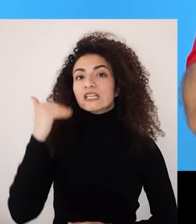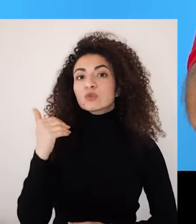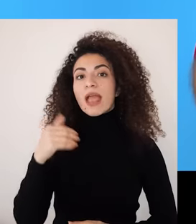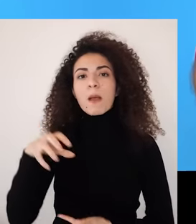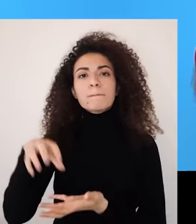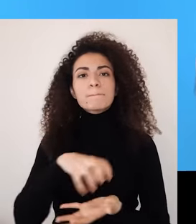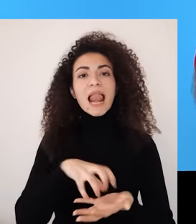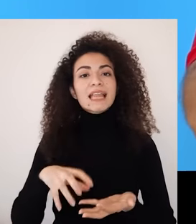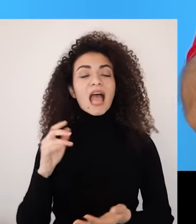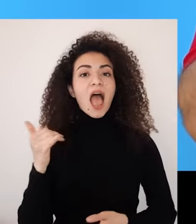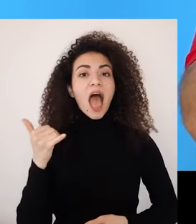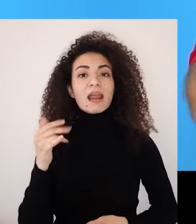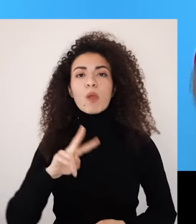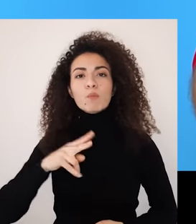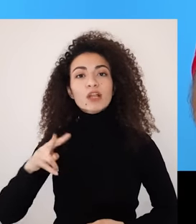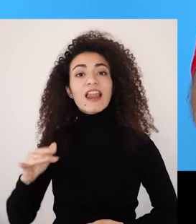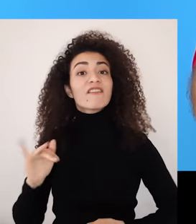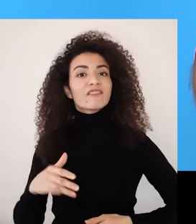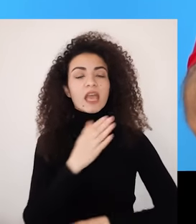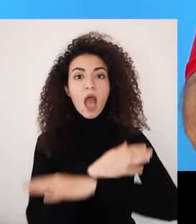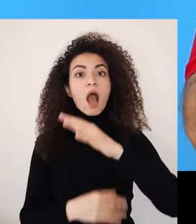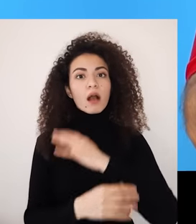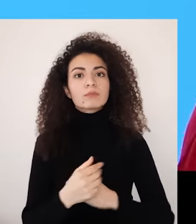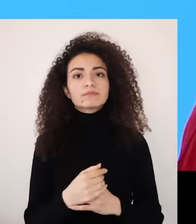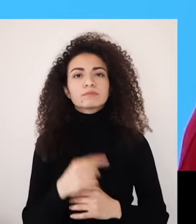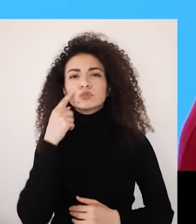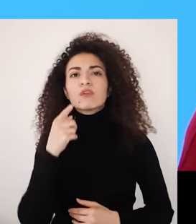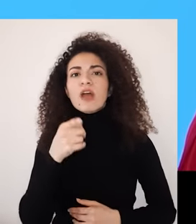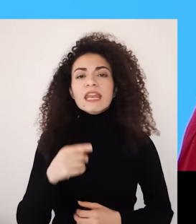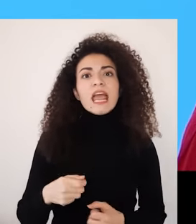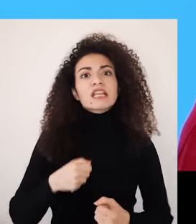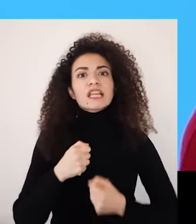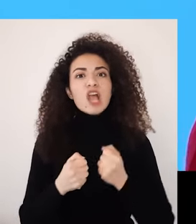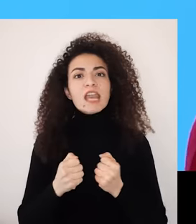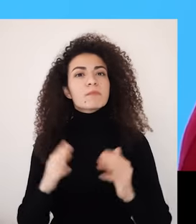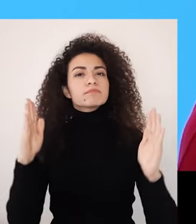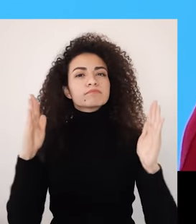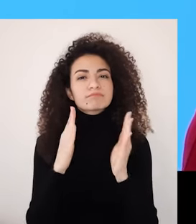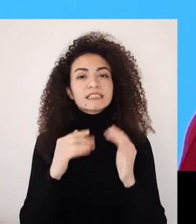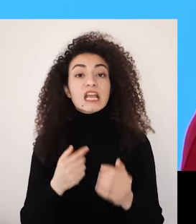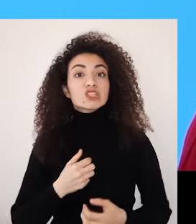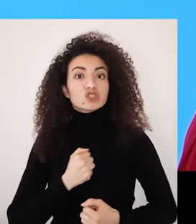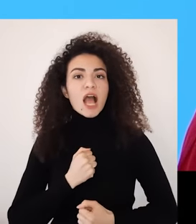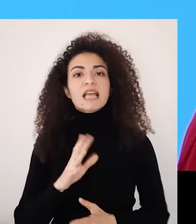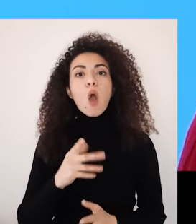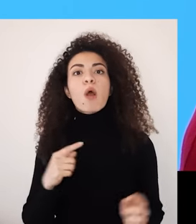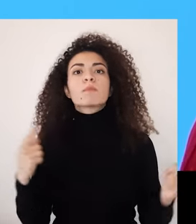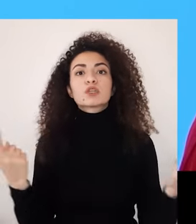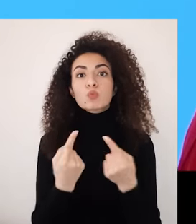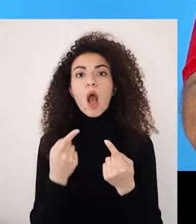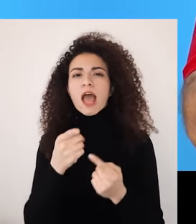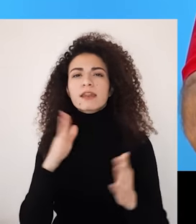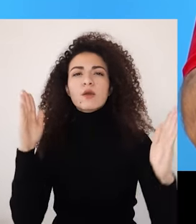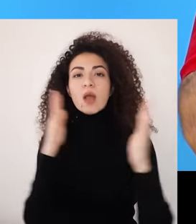بخبرات 3 نساء من بلدين عربية مختلفة عندهم إعاقة رح نتعرف على مسارتهم الشخصية للتحدي الشخصي أم